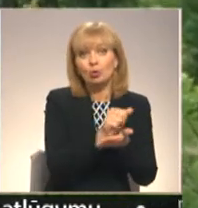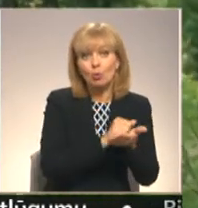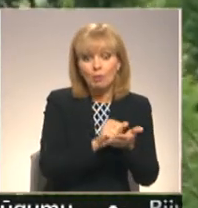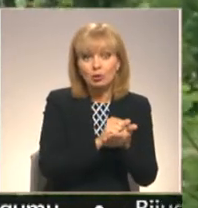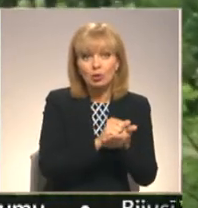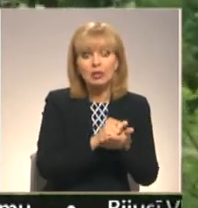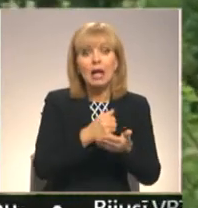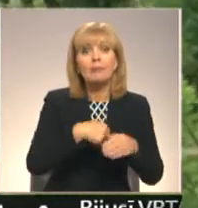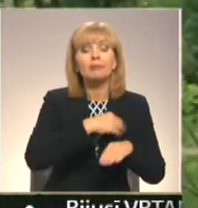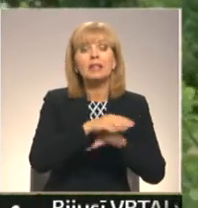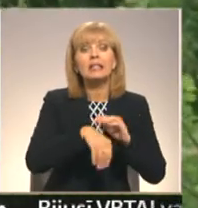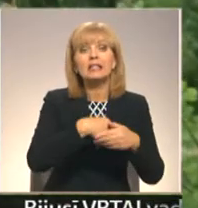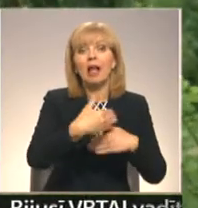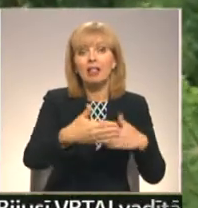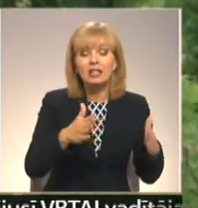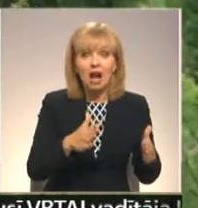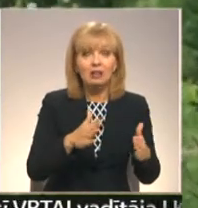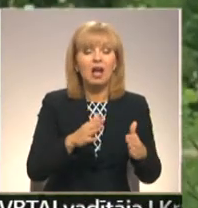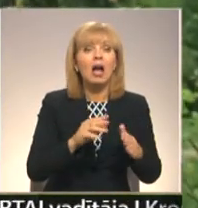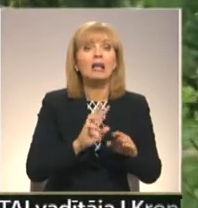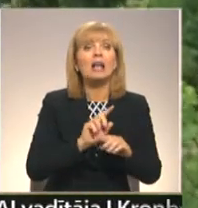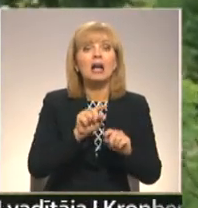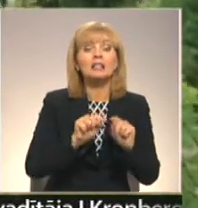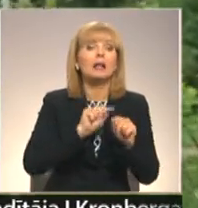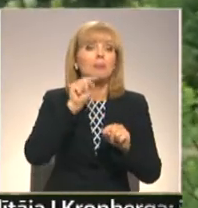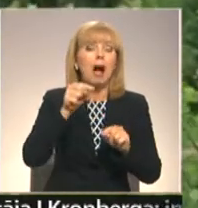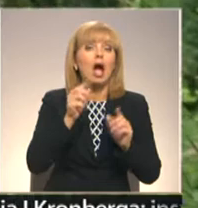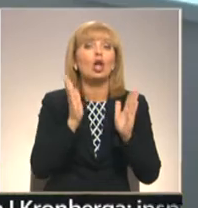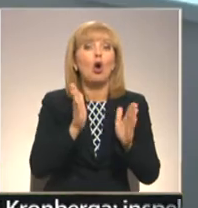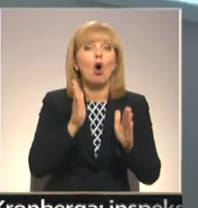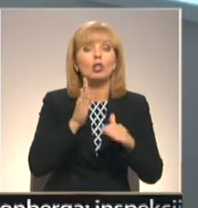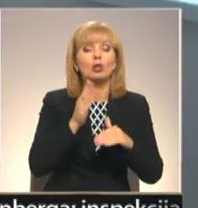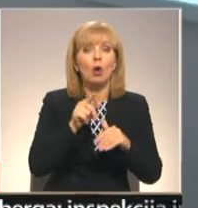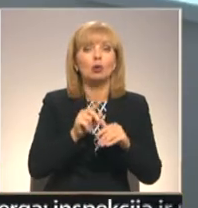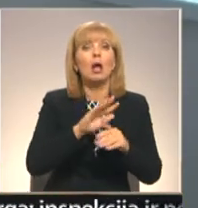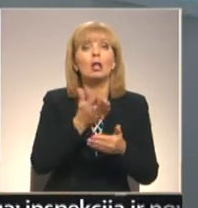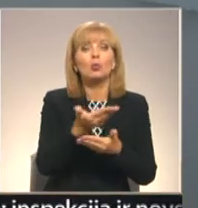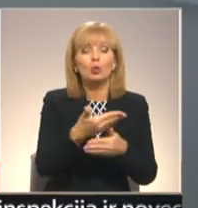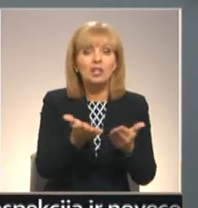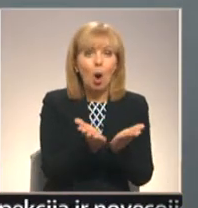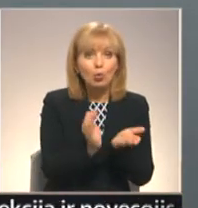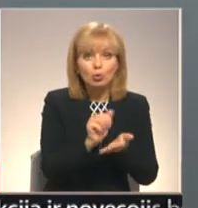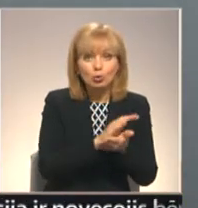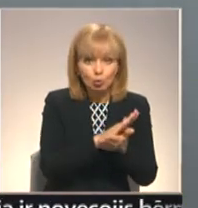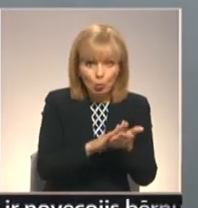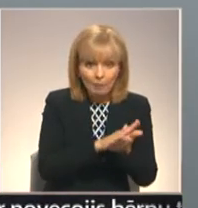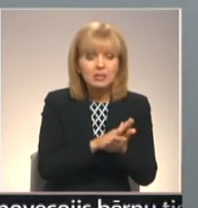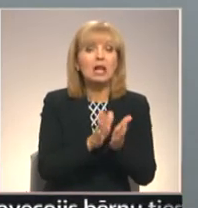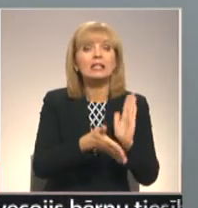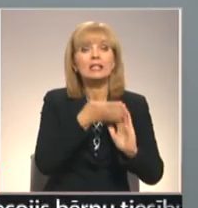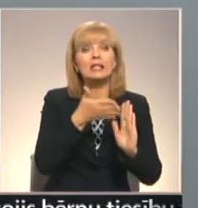izlietnes. Ir jāskarījumi pāri koridoriem, lai nomazgātu traukas savus. Ir problēmas arī ar sienām, kuras